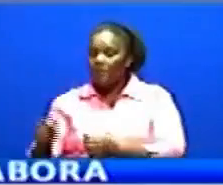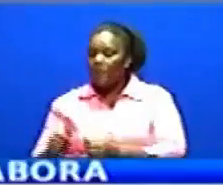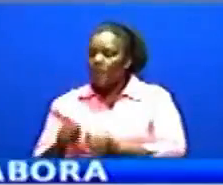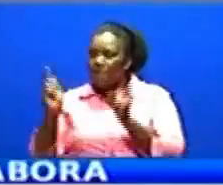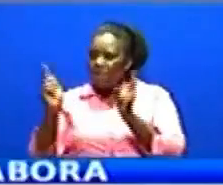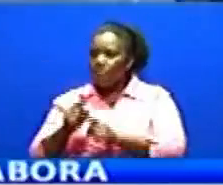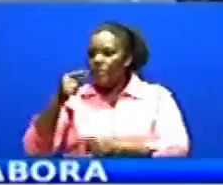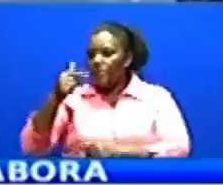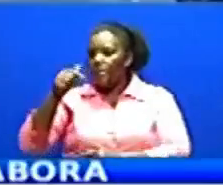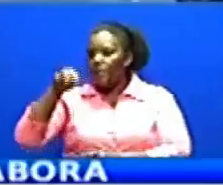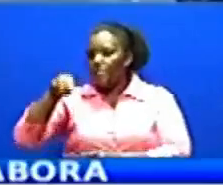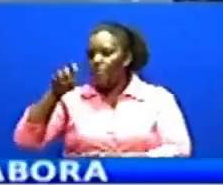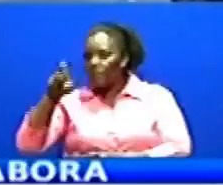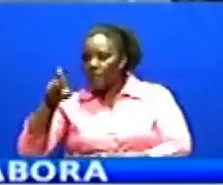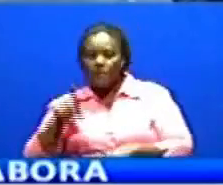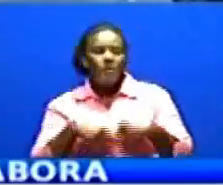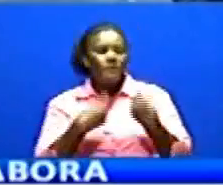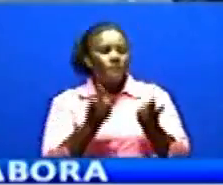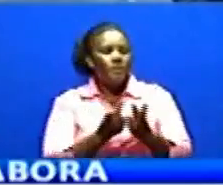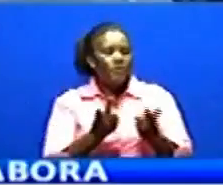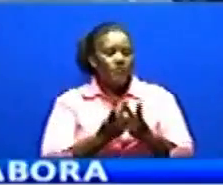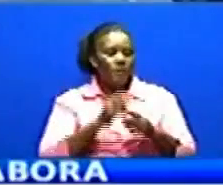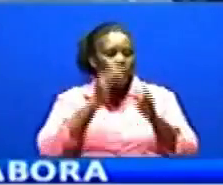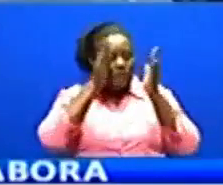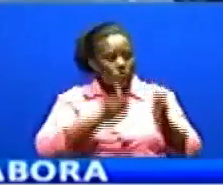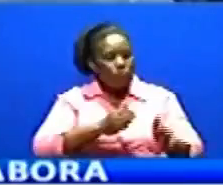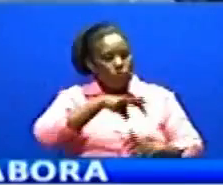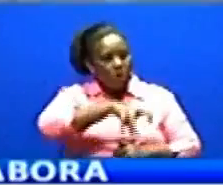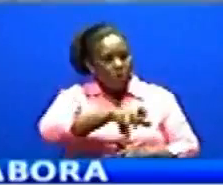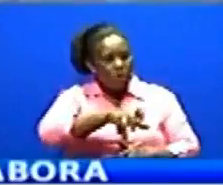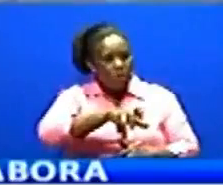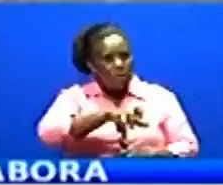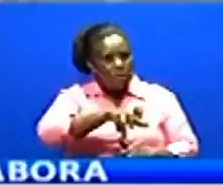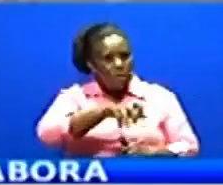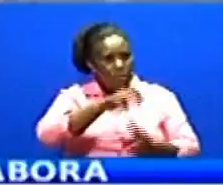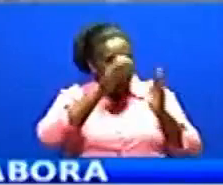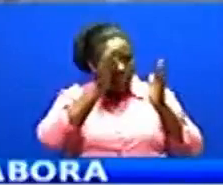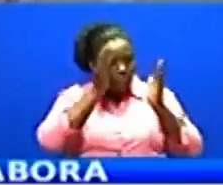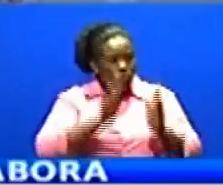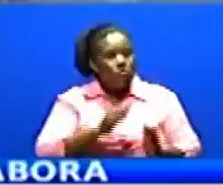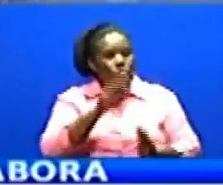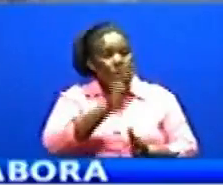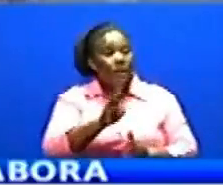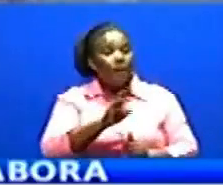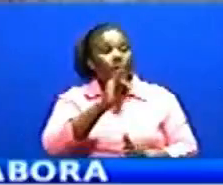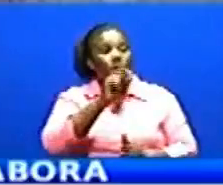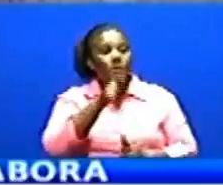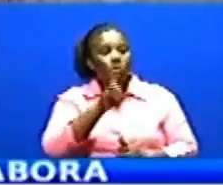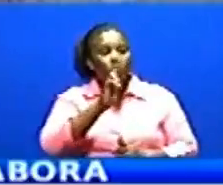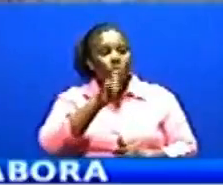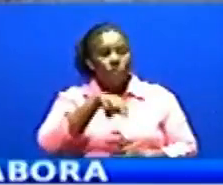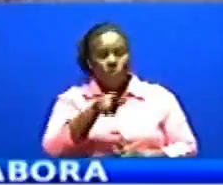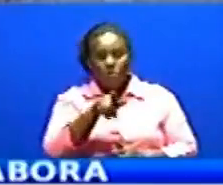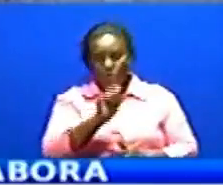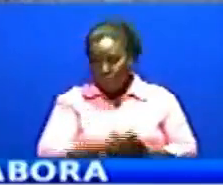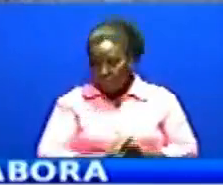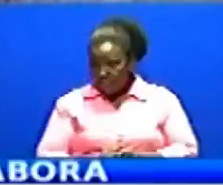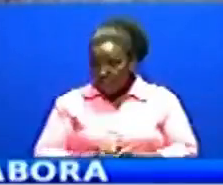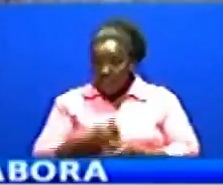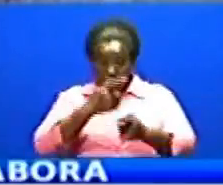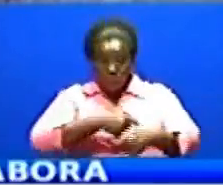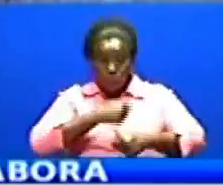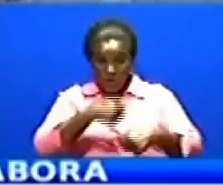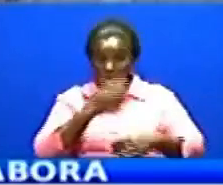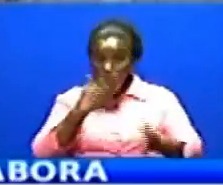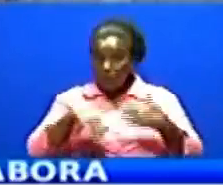TMX na Joni Mwaipopo ni mkua wilaya ya igunga Kwa hiyo pia upande mwingine mkulima ili ya